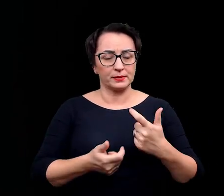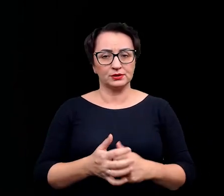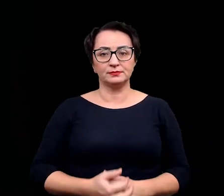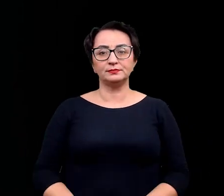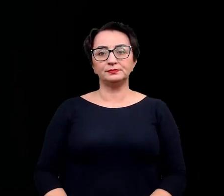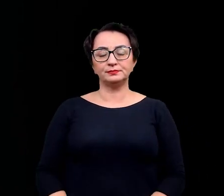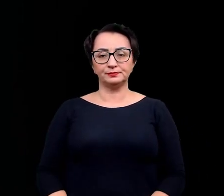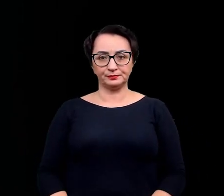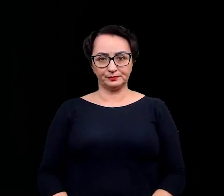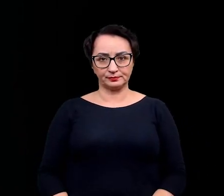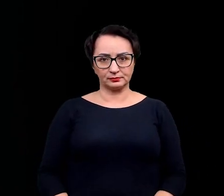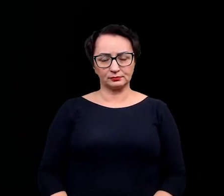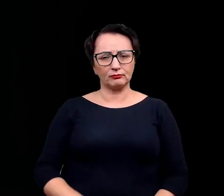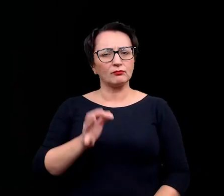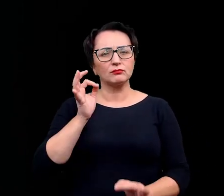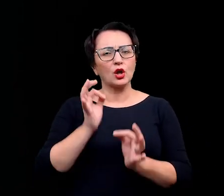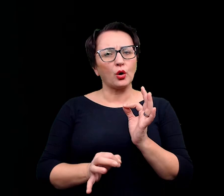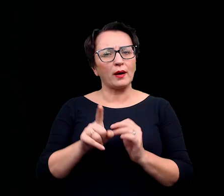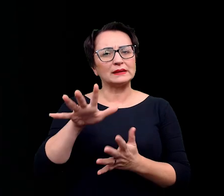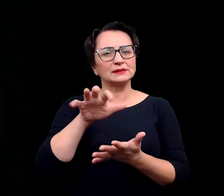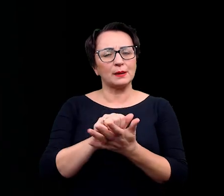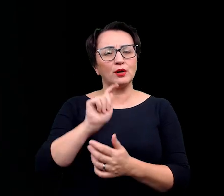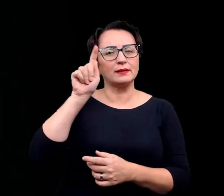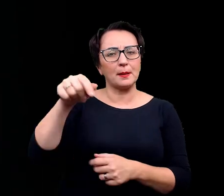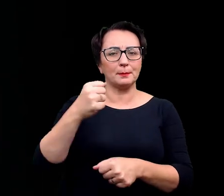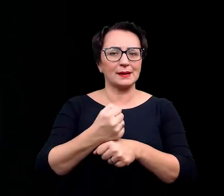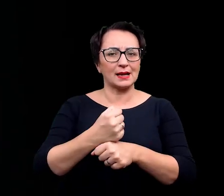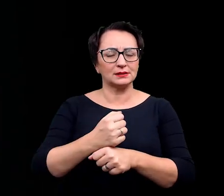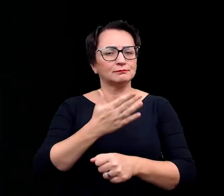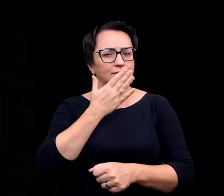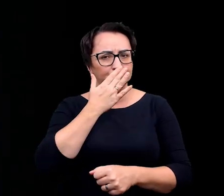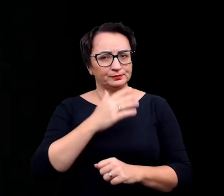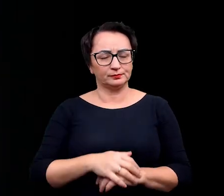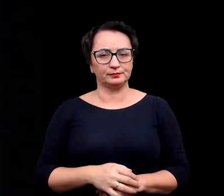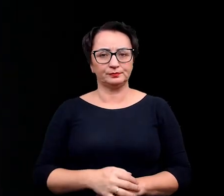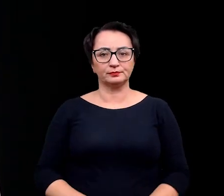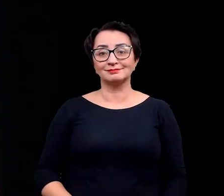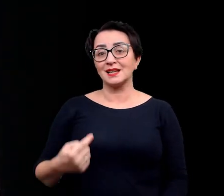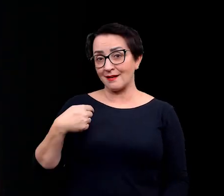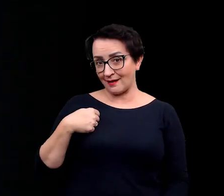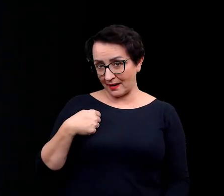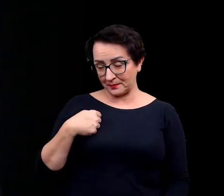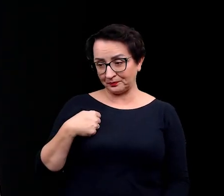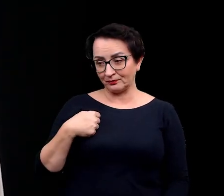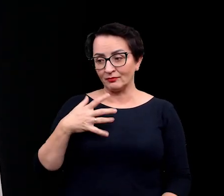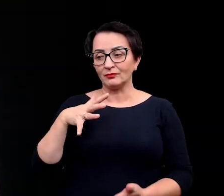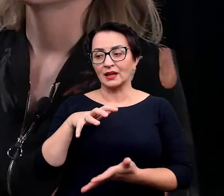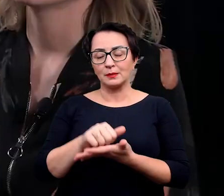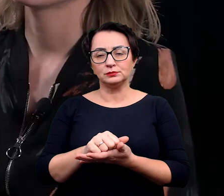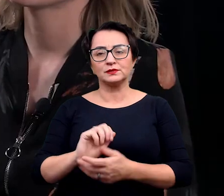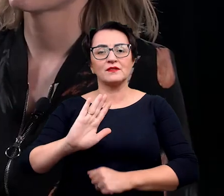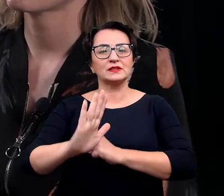podejmowały. I czym ty się zajmujesz, jeśli chodzi o pracę Fundacji Nauki Polskiej? Ja się zajmuję